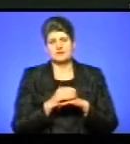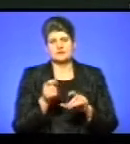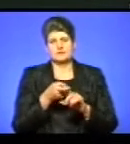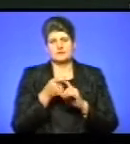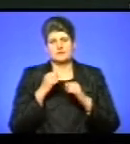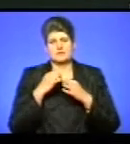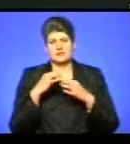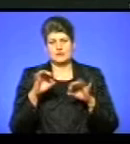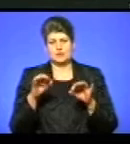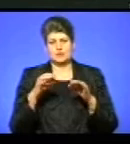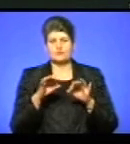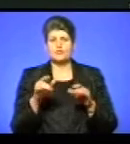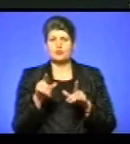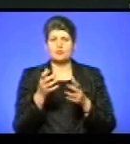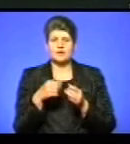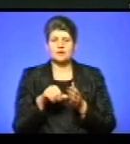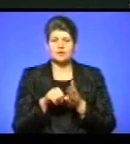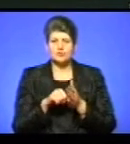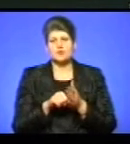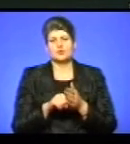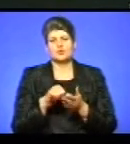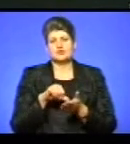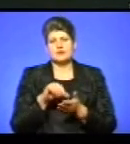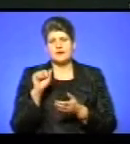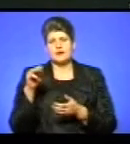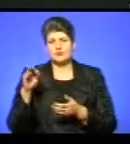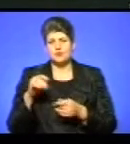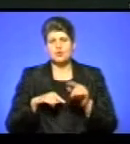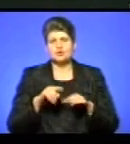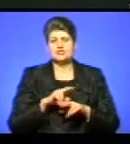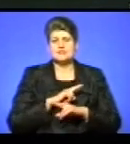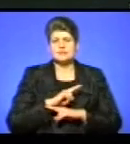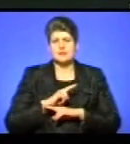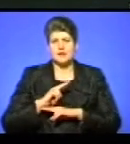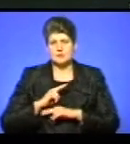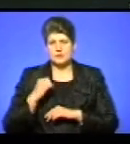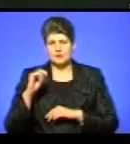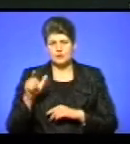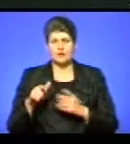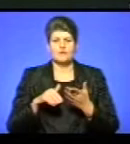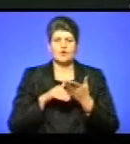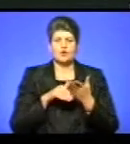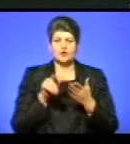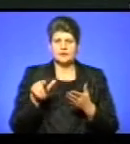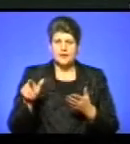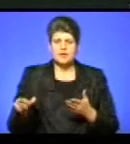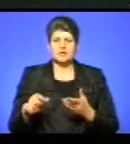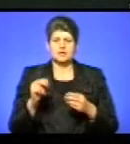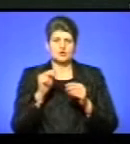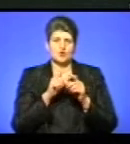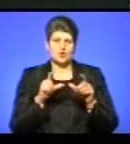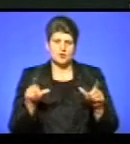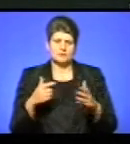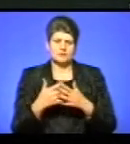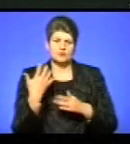ньому взяли участь ветерани АТО, учасники Революції Гідності, родичі, загибли герої, волонтери, школярі, загалом майже 50 осіб.